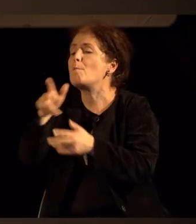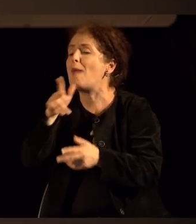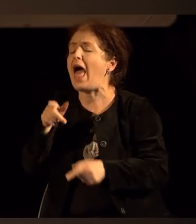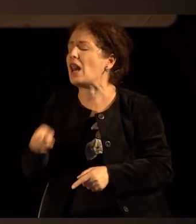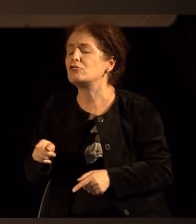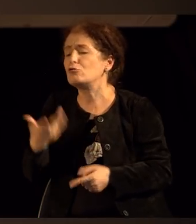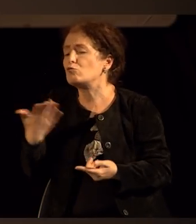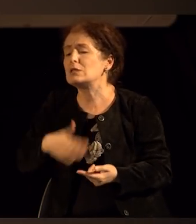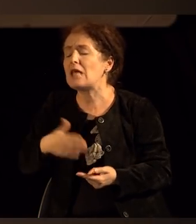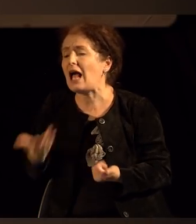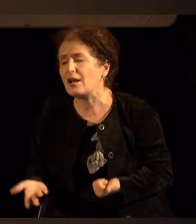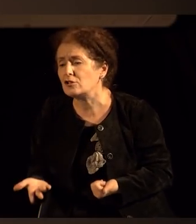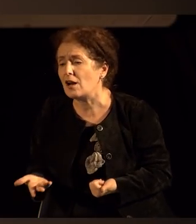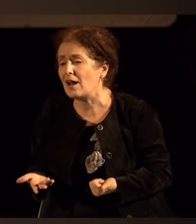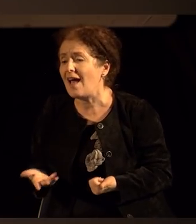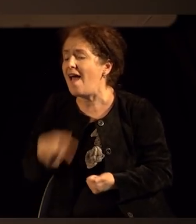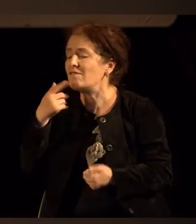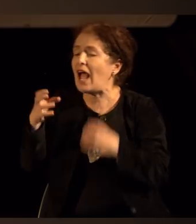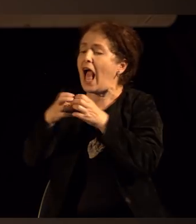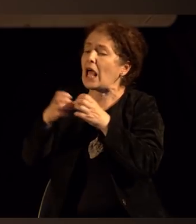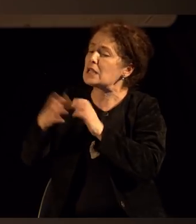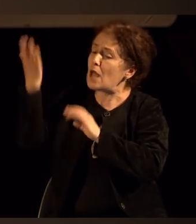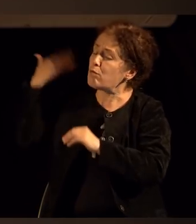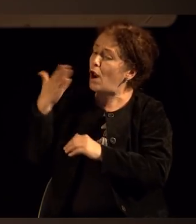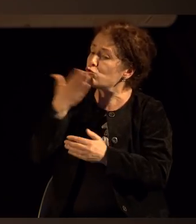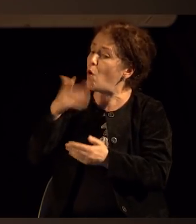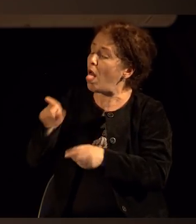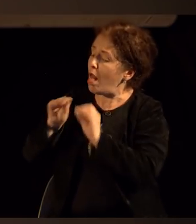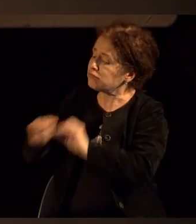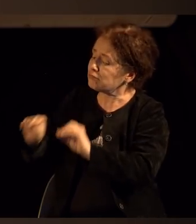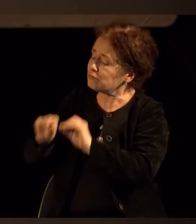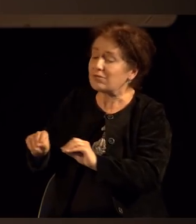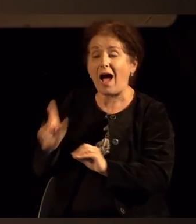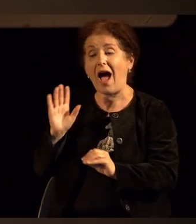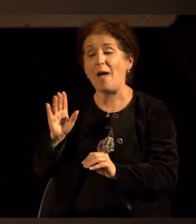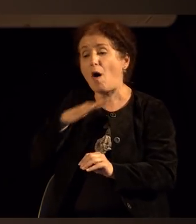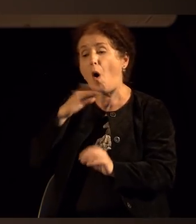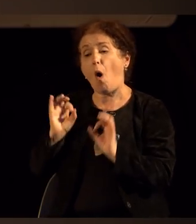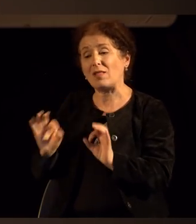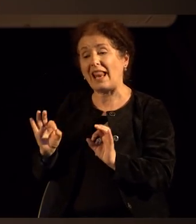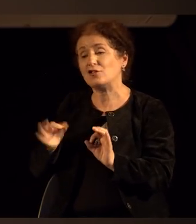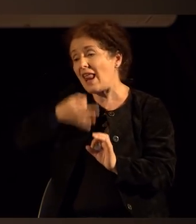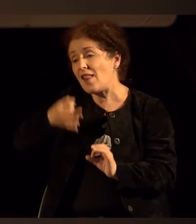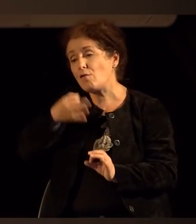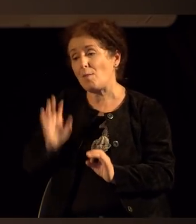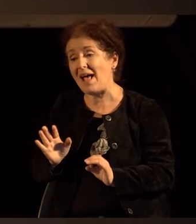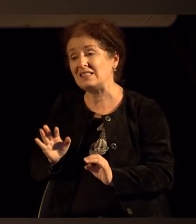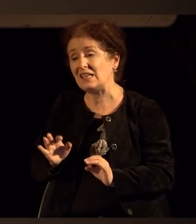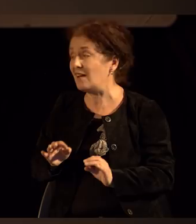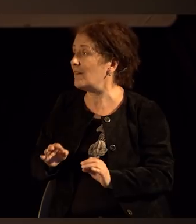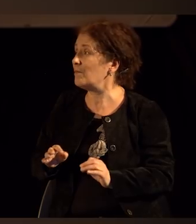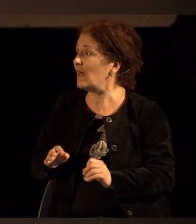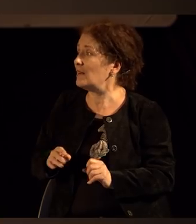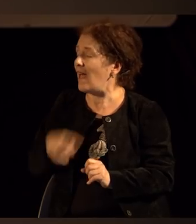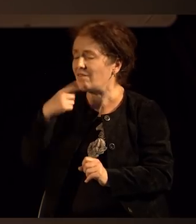видиме што кажуват овие две старогрцки школи. Првата киријанска школа, као што ја спомнав, главниот представник